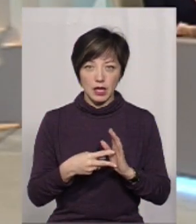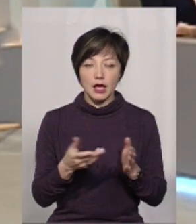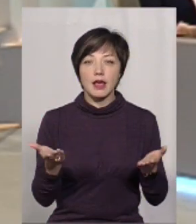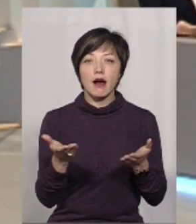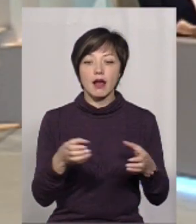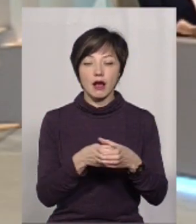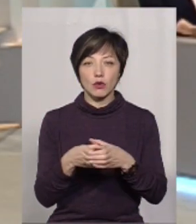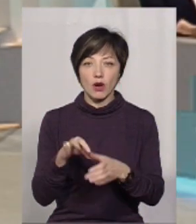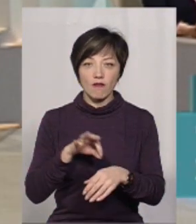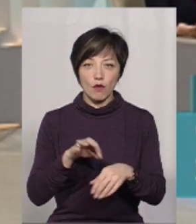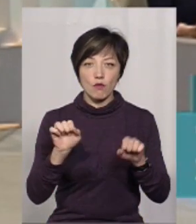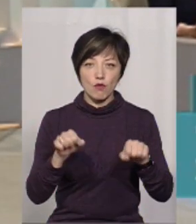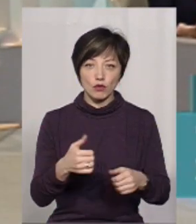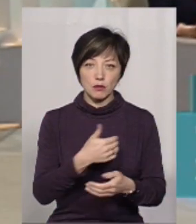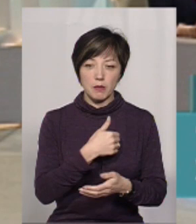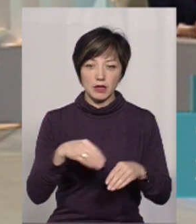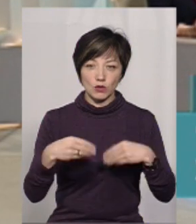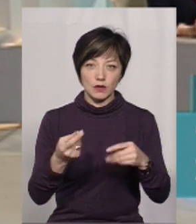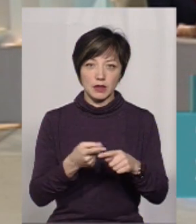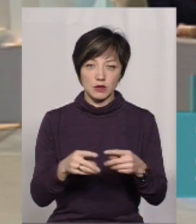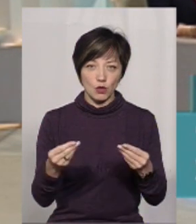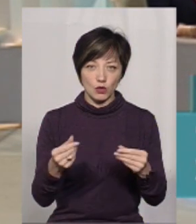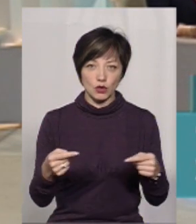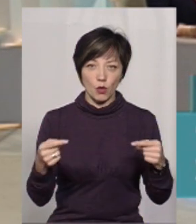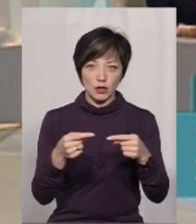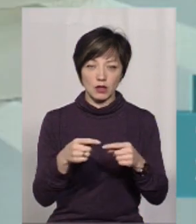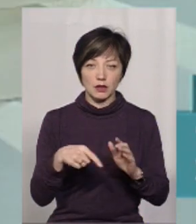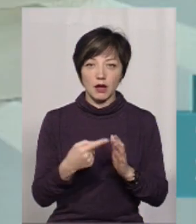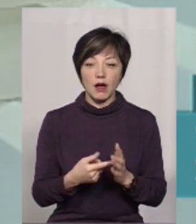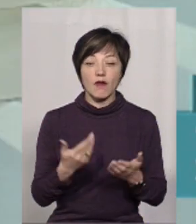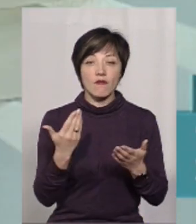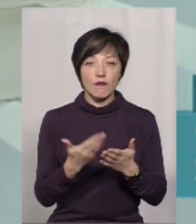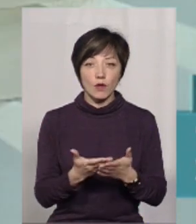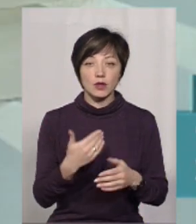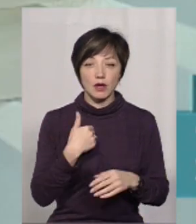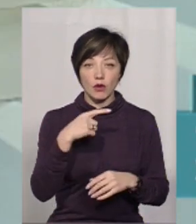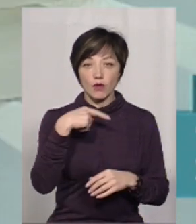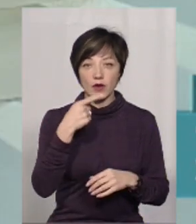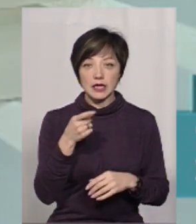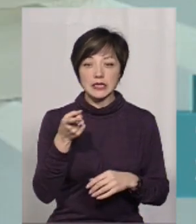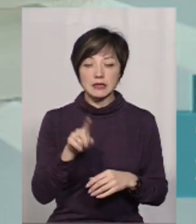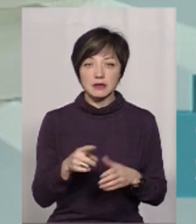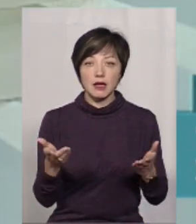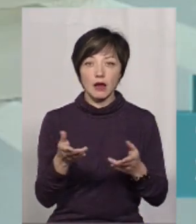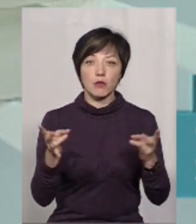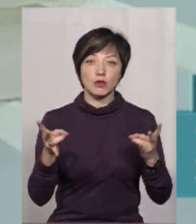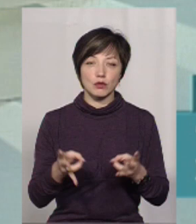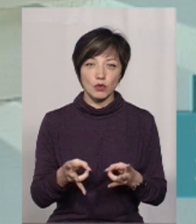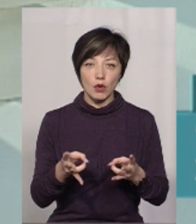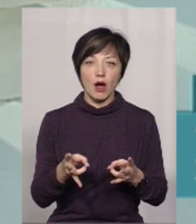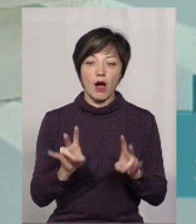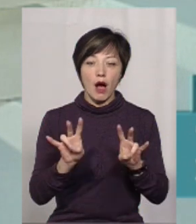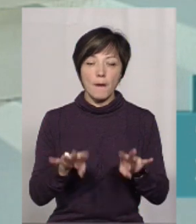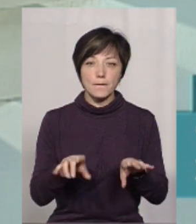які категорії хворих можуть претендувати на ці кошти, конкретно. Так от якраз от те, що я і говорив, ті, які потребують